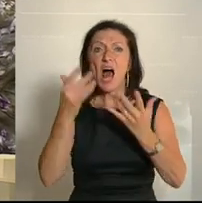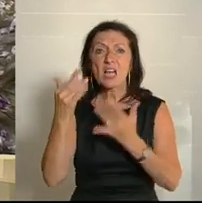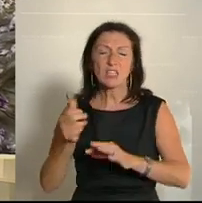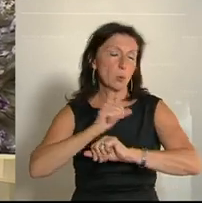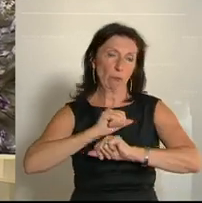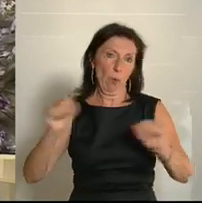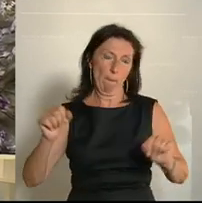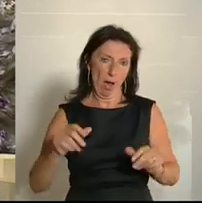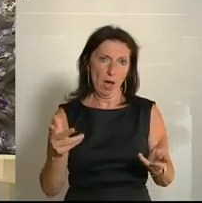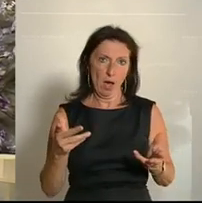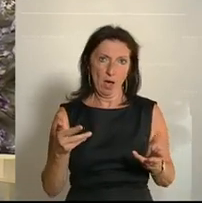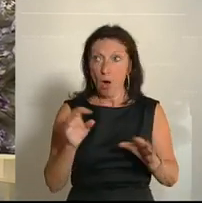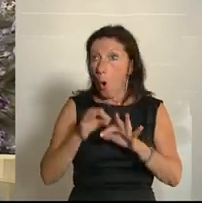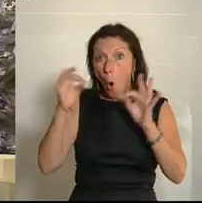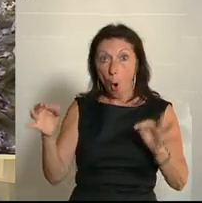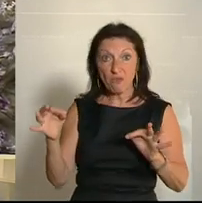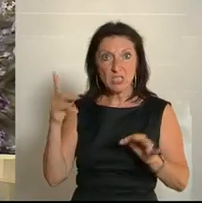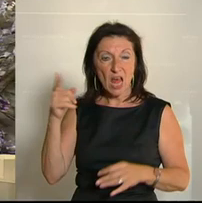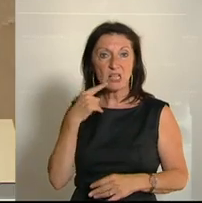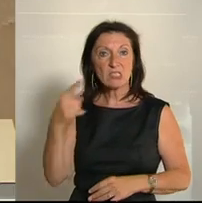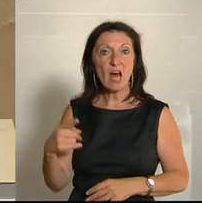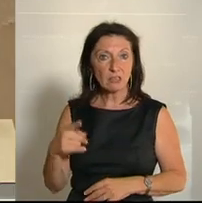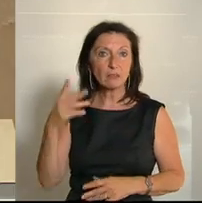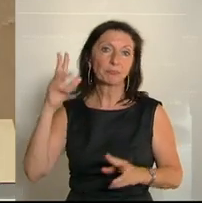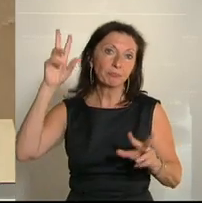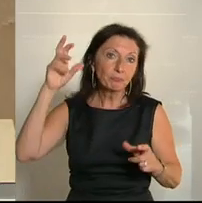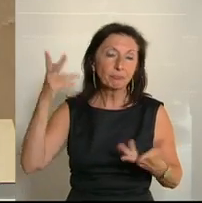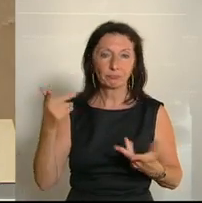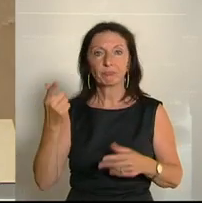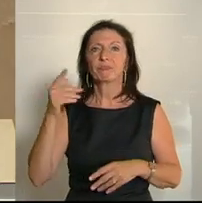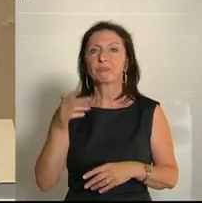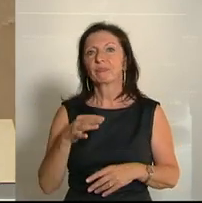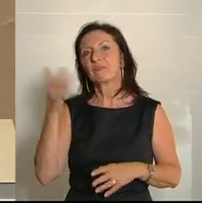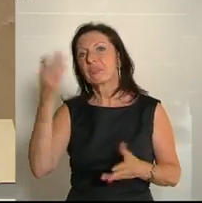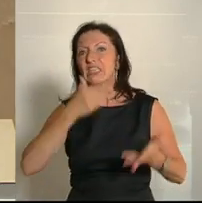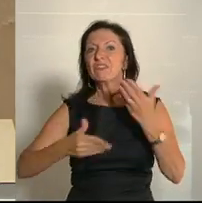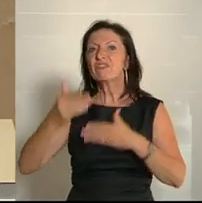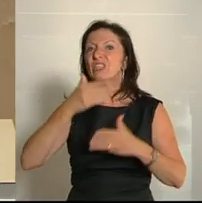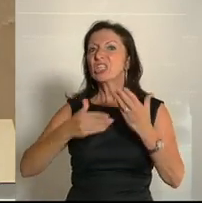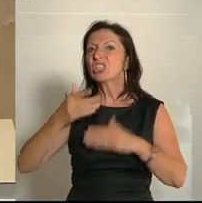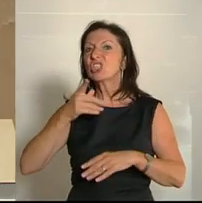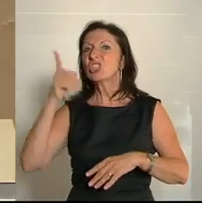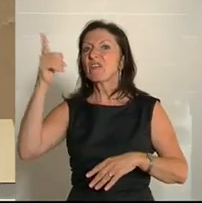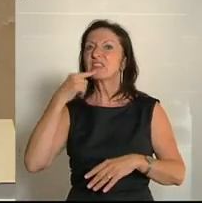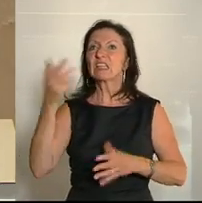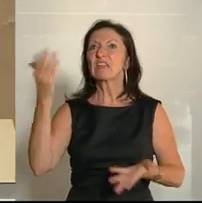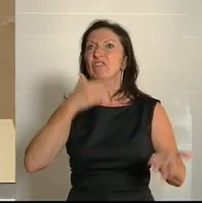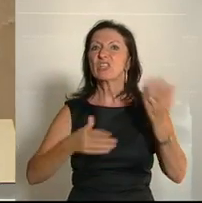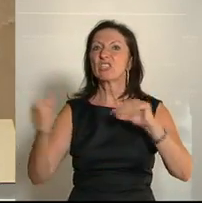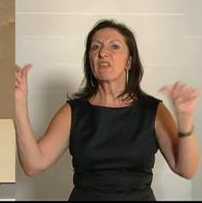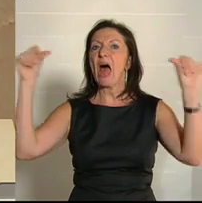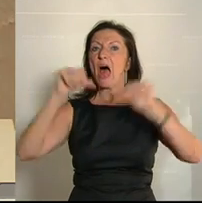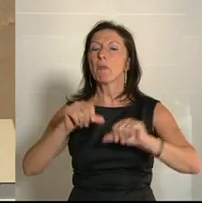verheerend und von offizieller Seite im quasi klassischen Wirtschaftssprech hört man dann Wirtschaftseinbruch